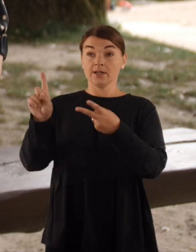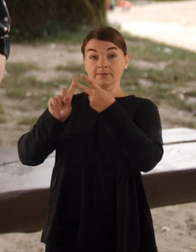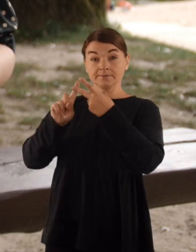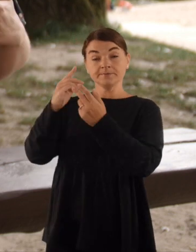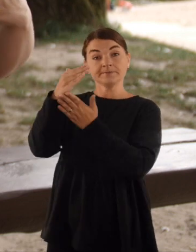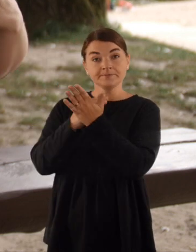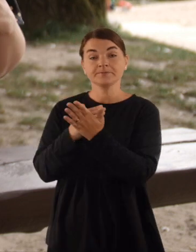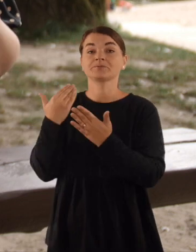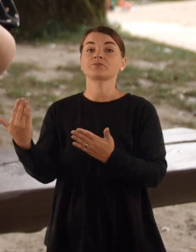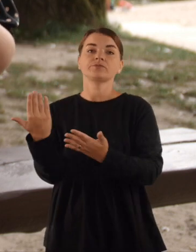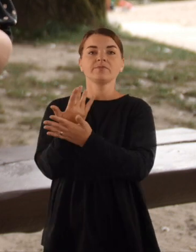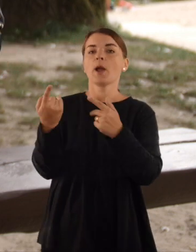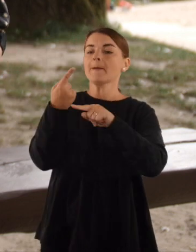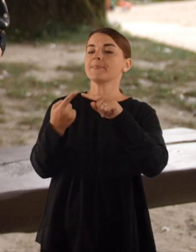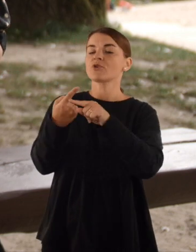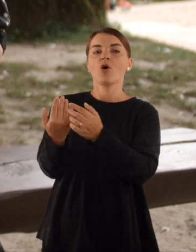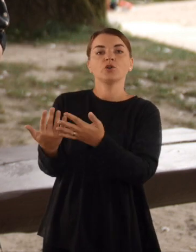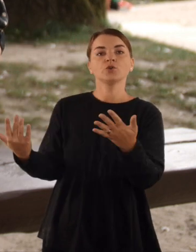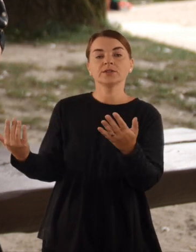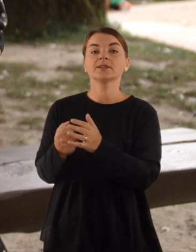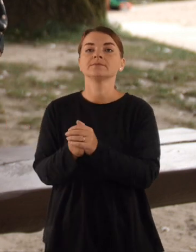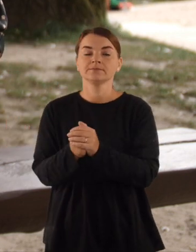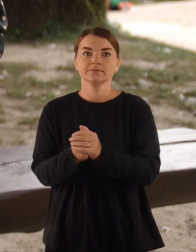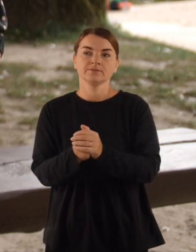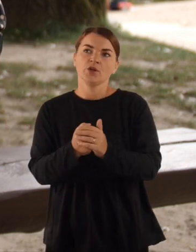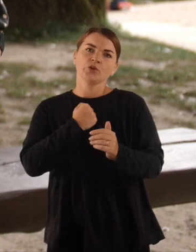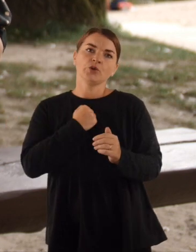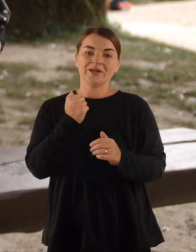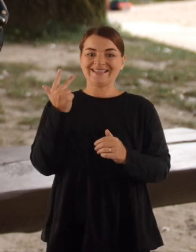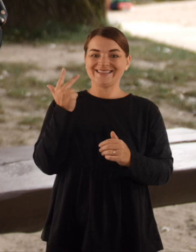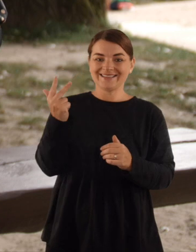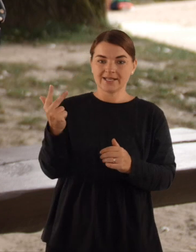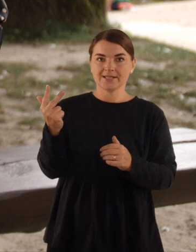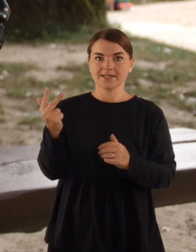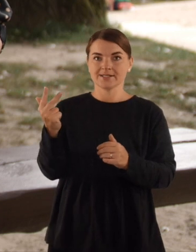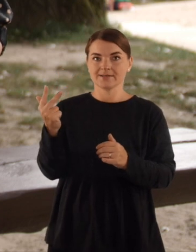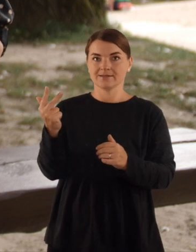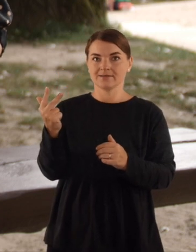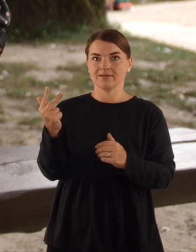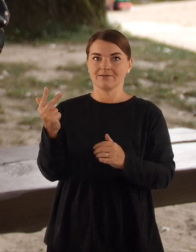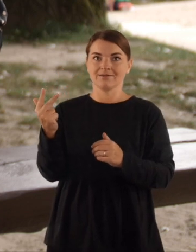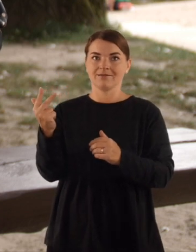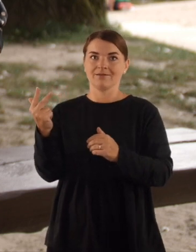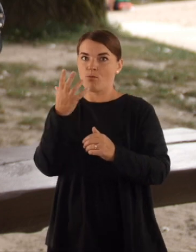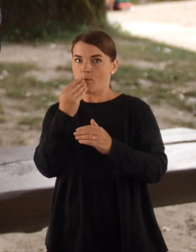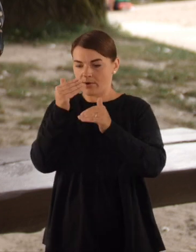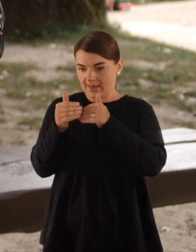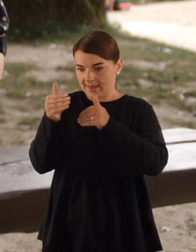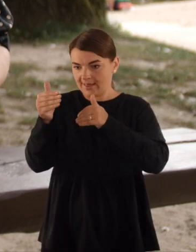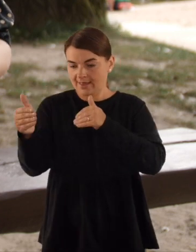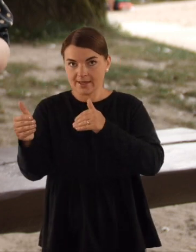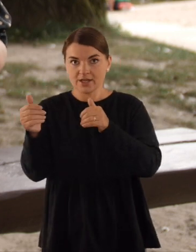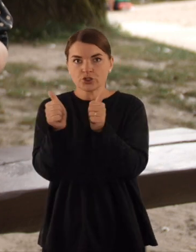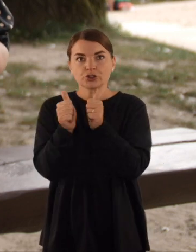Tada visą laiką produktus, pavyzdžiui, kad tu turi tris kokius tomatus, viskas turi būti vieni prie kitų, sustiguota, sudėliota.